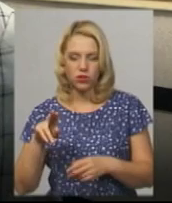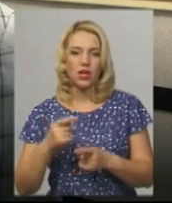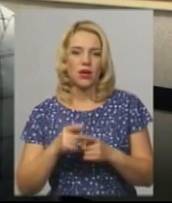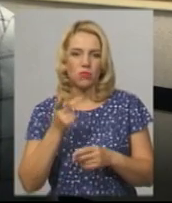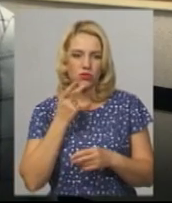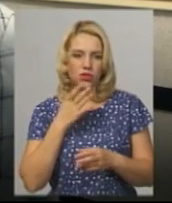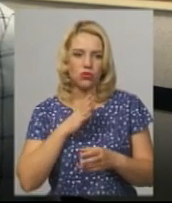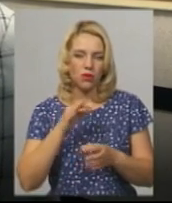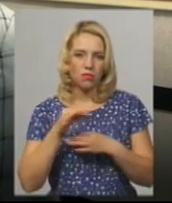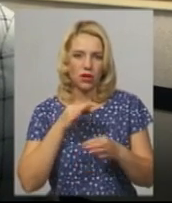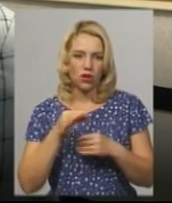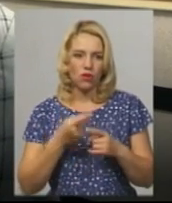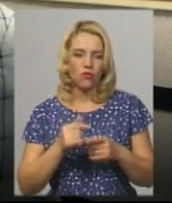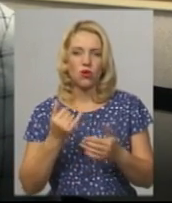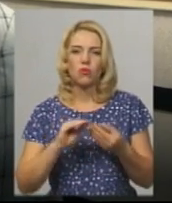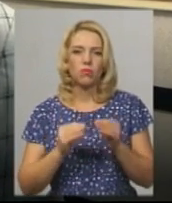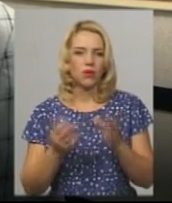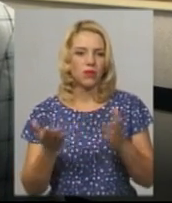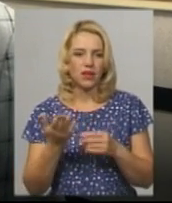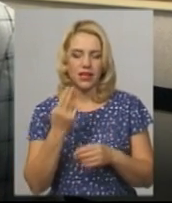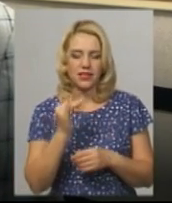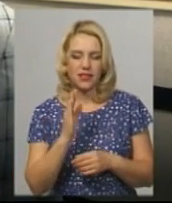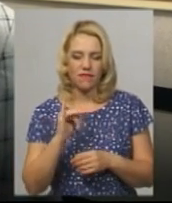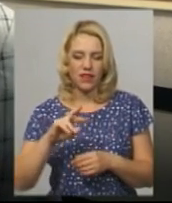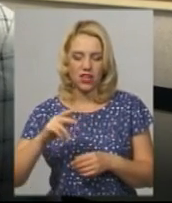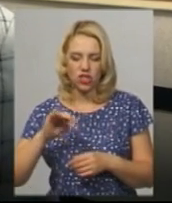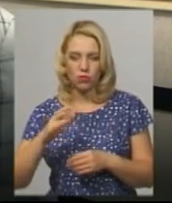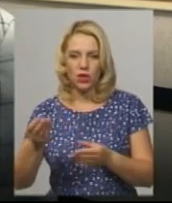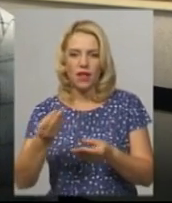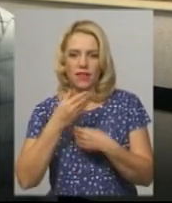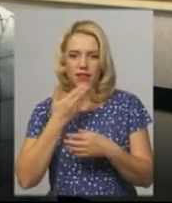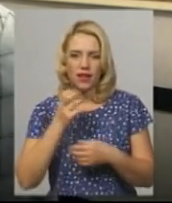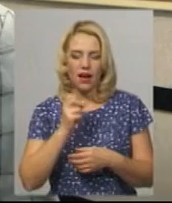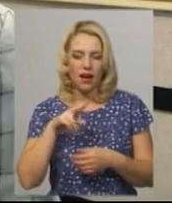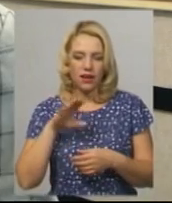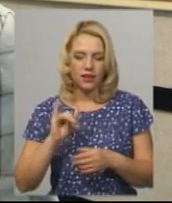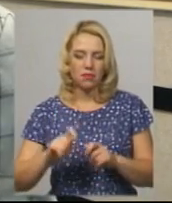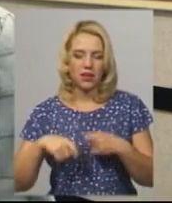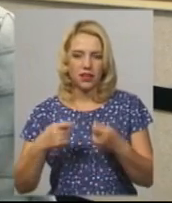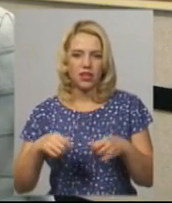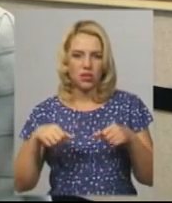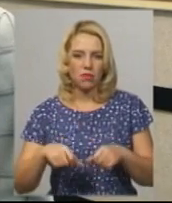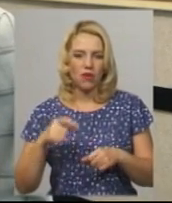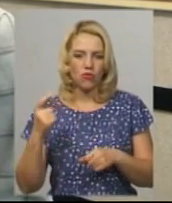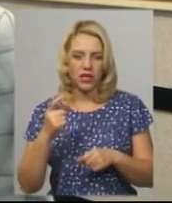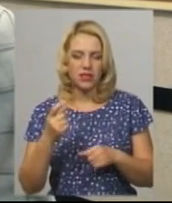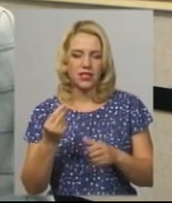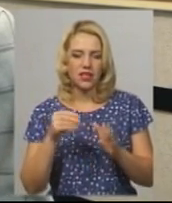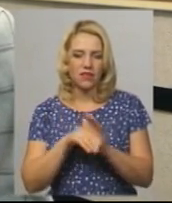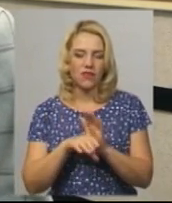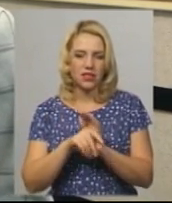Забудовник «Цивільжитлобуд» не віддає акти прийому-передачі права власності мешканцям, інвесторам,